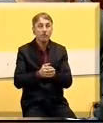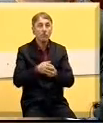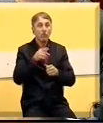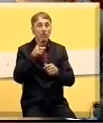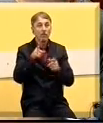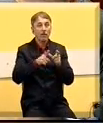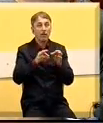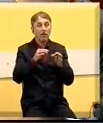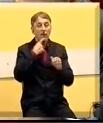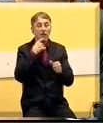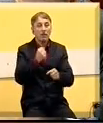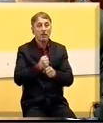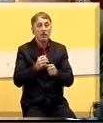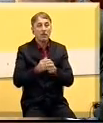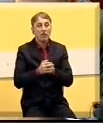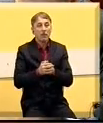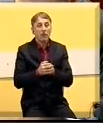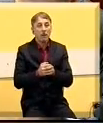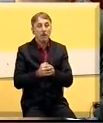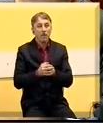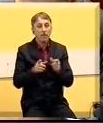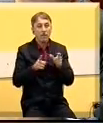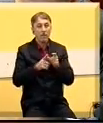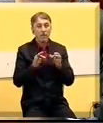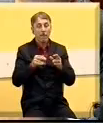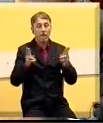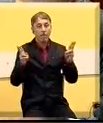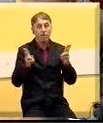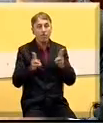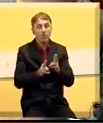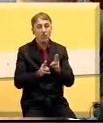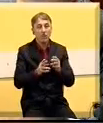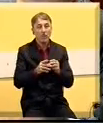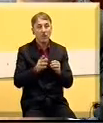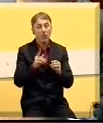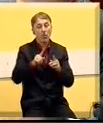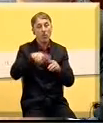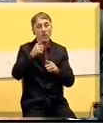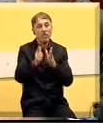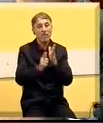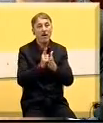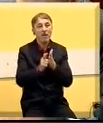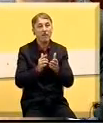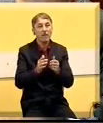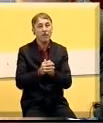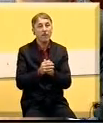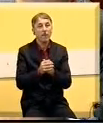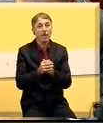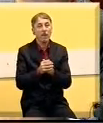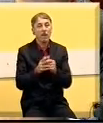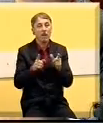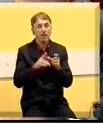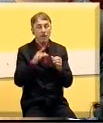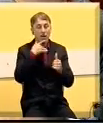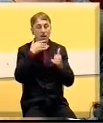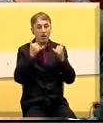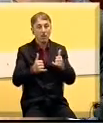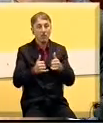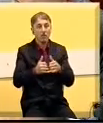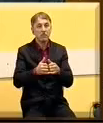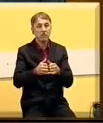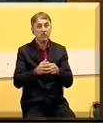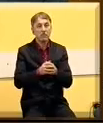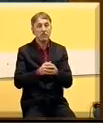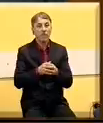miliona je umanjen program sevajstvijskih mera odnosno program stočarstva 60 miliona program ruralnog